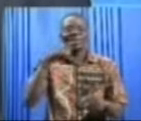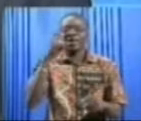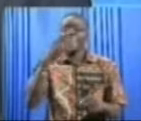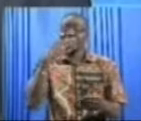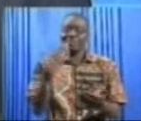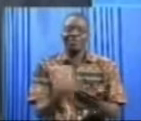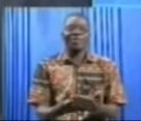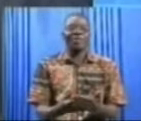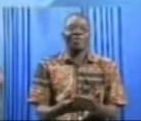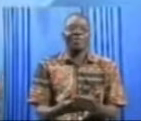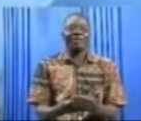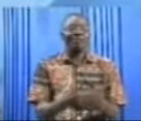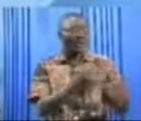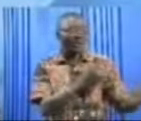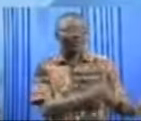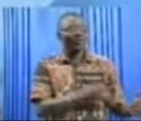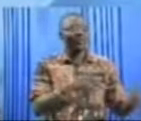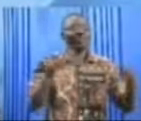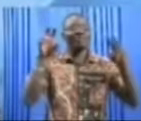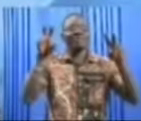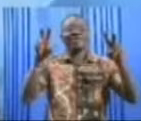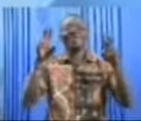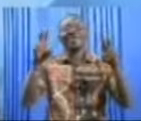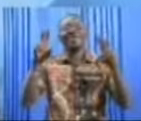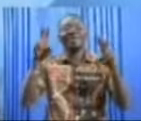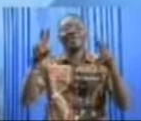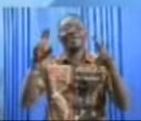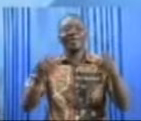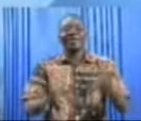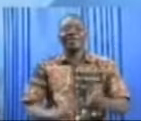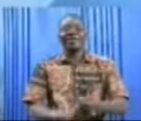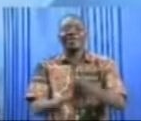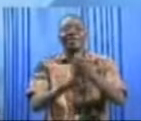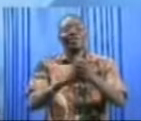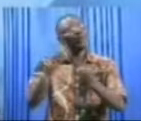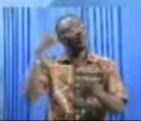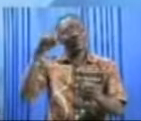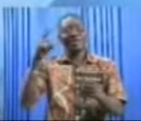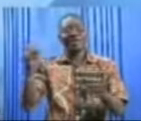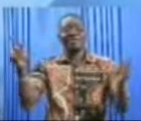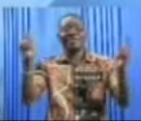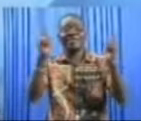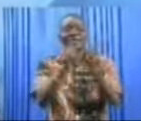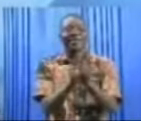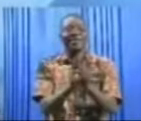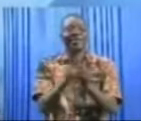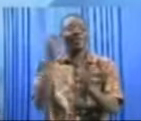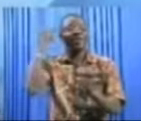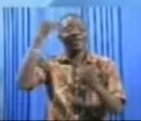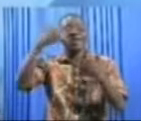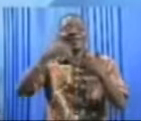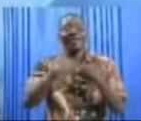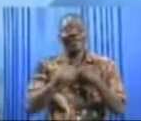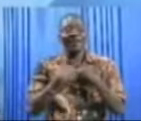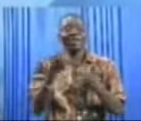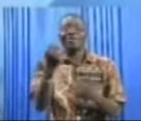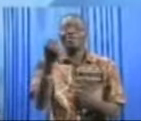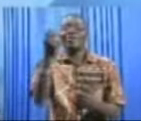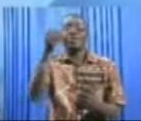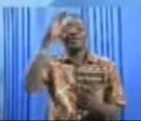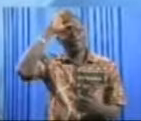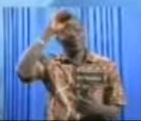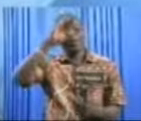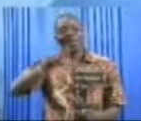supporters, on attend aussi un soutien de Thaï parce que pour cette rencontre, il y a le douzième homme qui doit